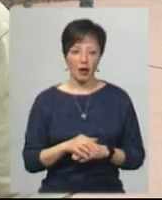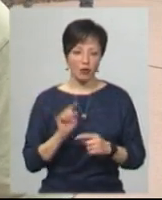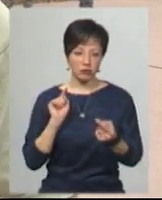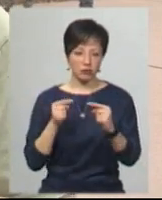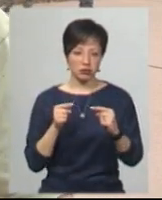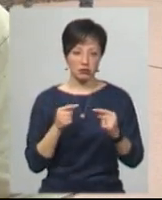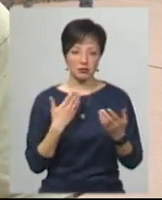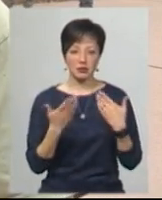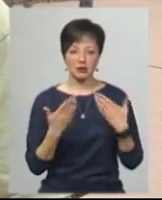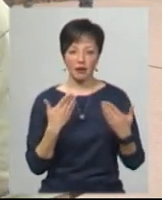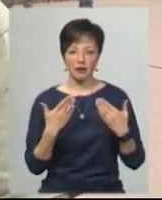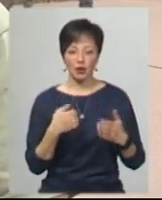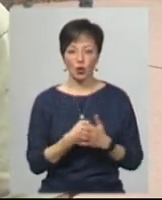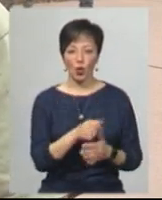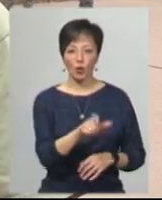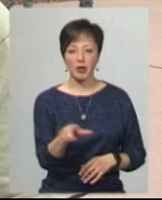України,